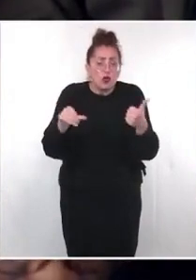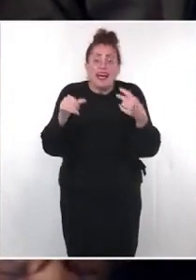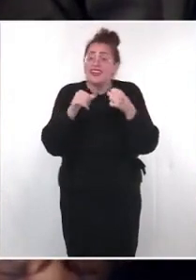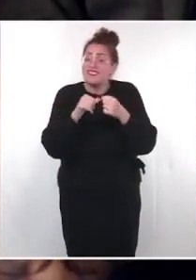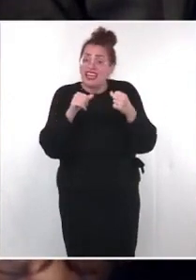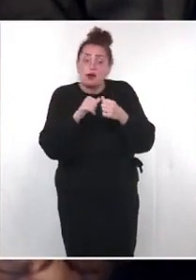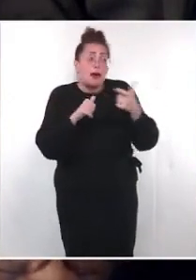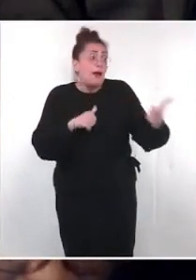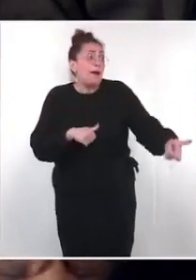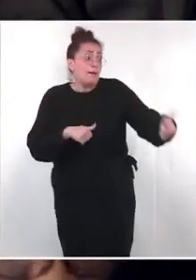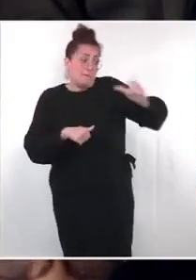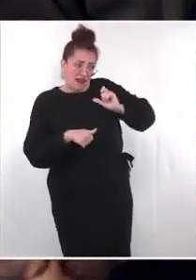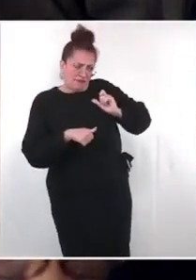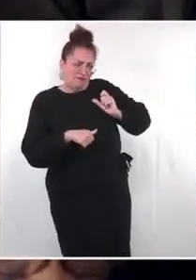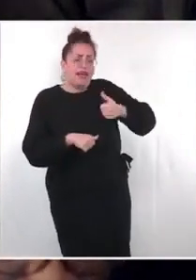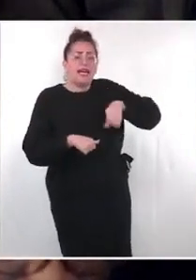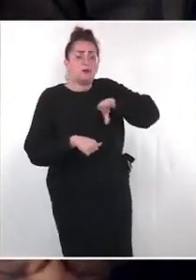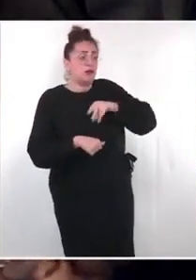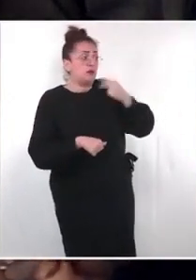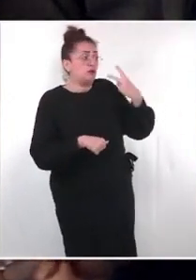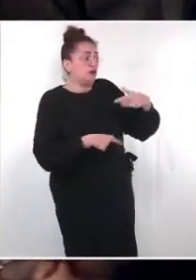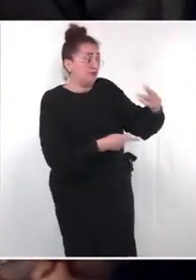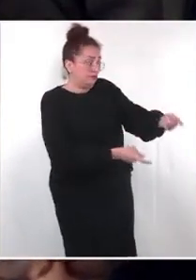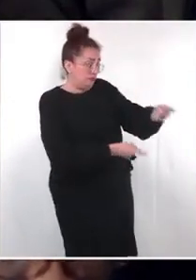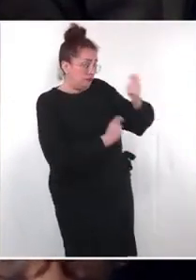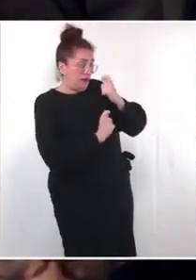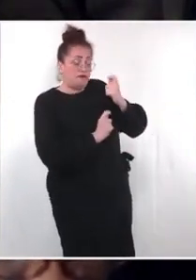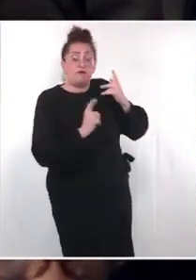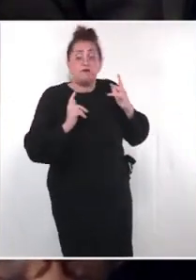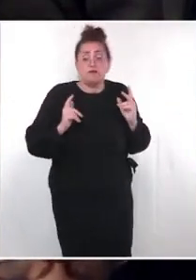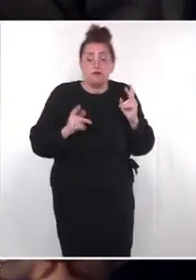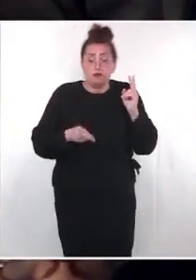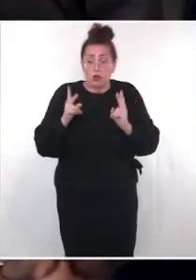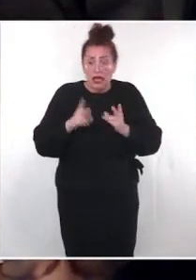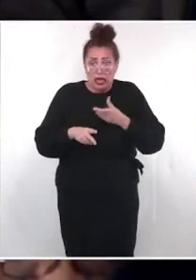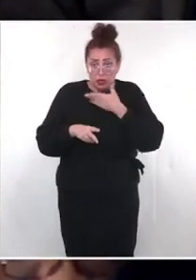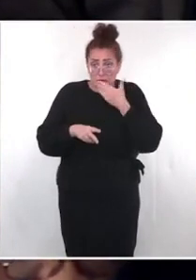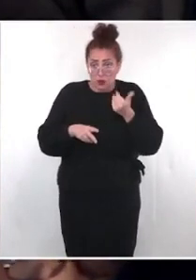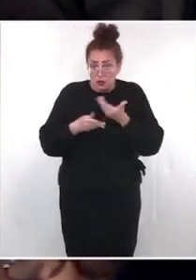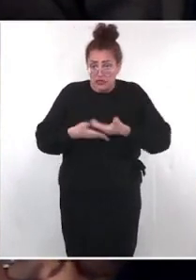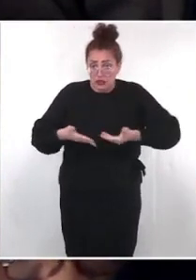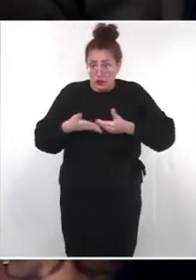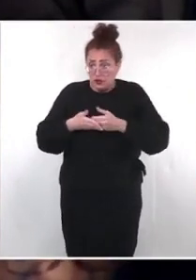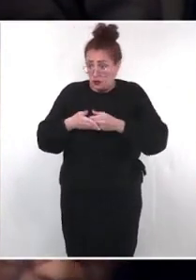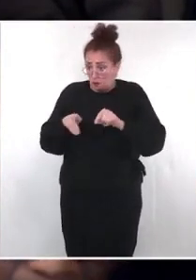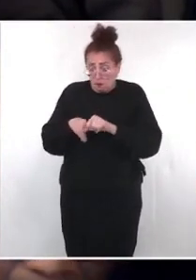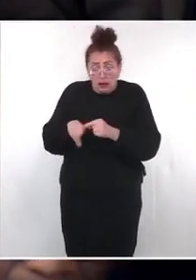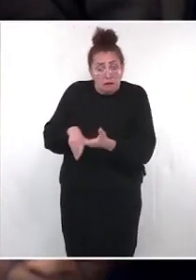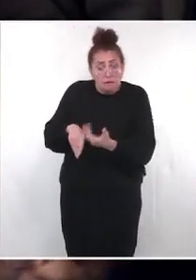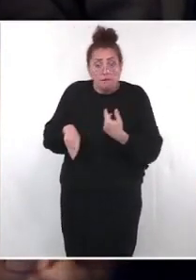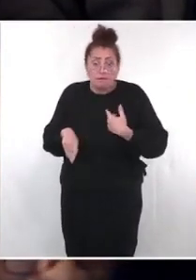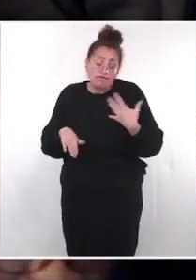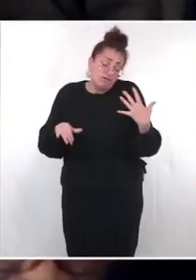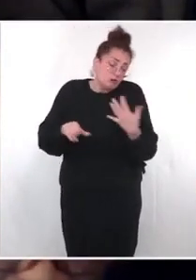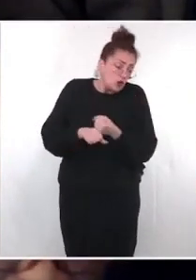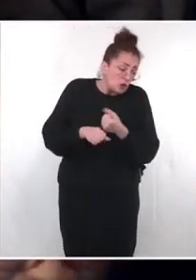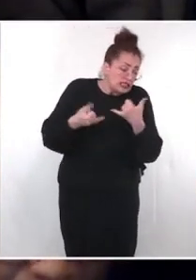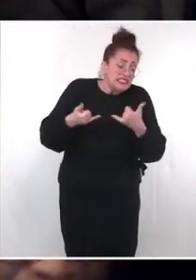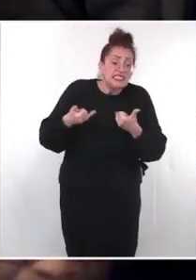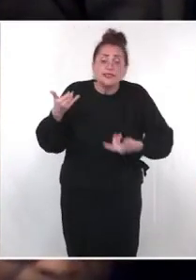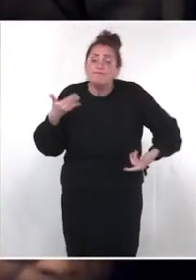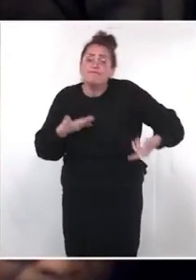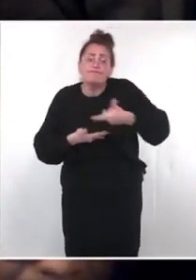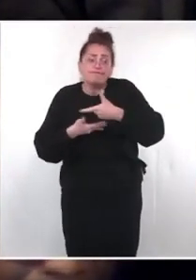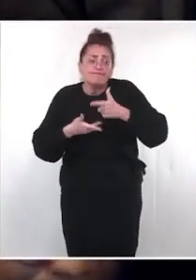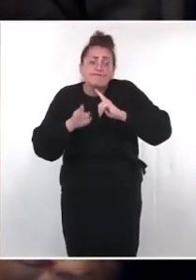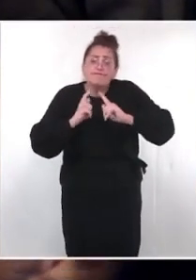transférer sa responsabilité. Peut-être qu'il aurait mieux fallu faire comme ça dans ce cas-là. En tout cas c'est regrettable qu'on ne puisse pas en parler plus ici. Et